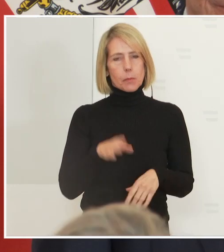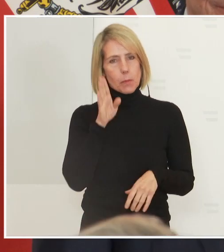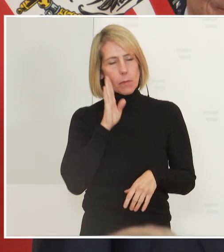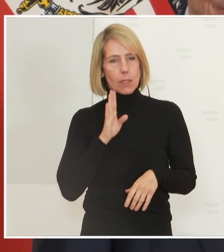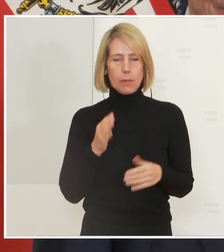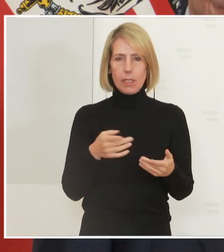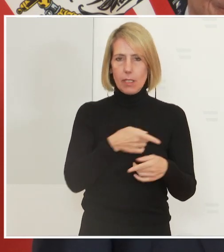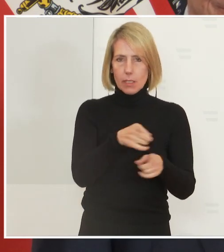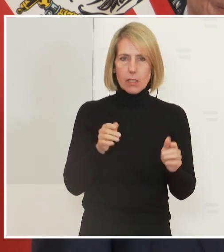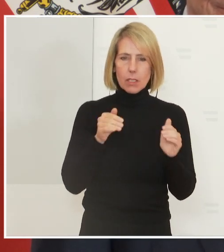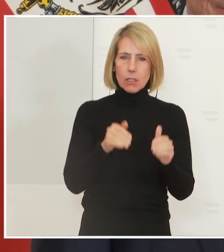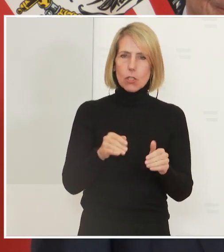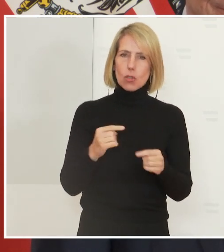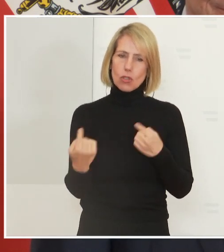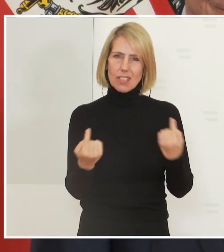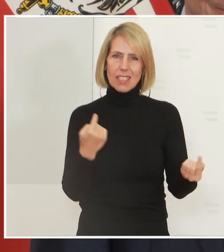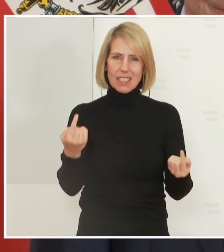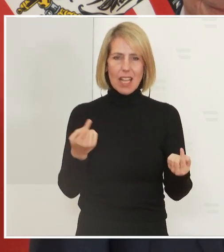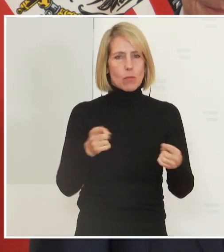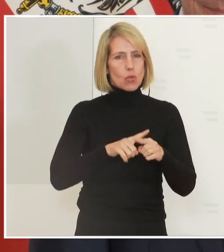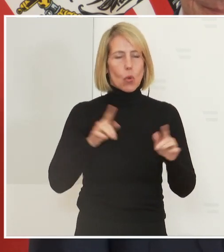gegenseitig. Schauen wir aufeinander.